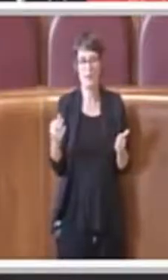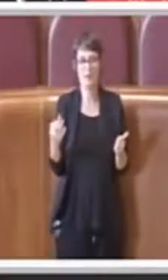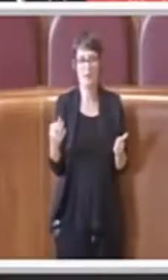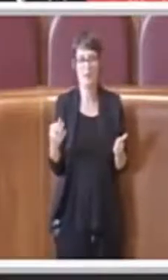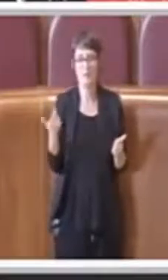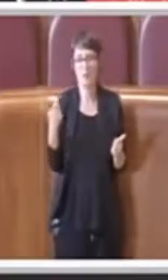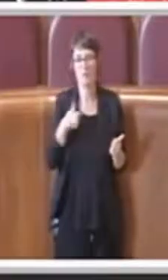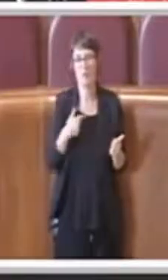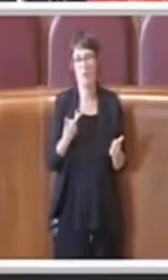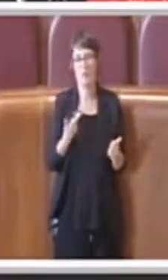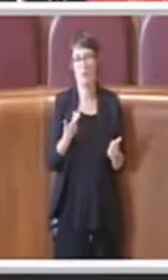a questa mozione. Grazie.